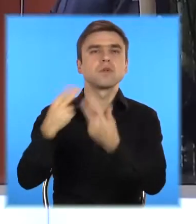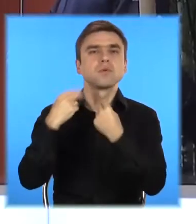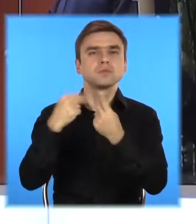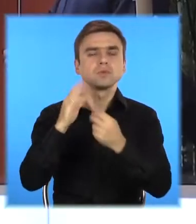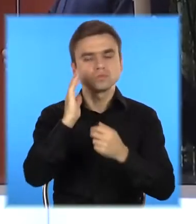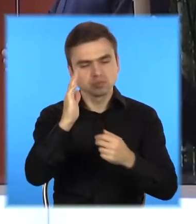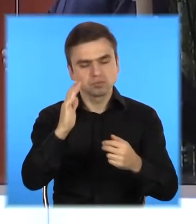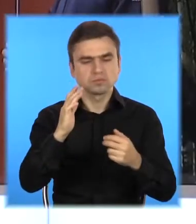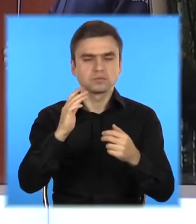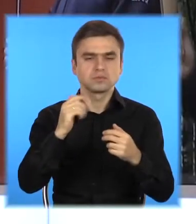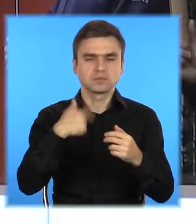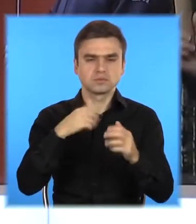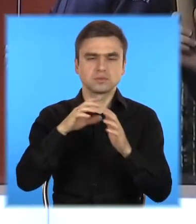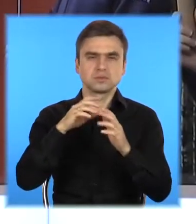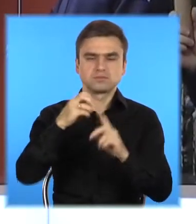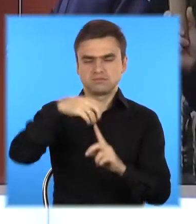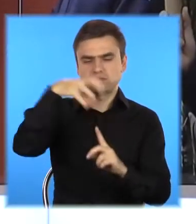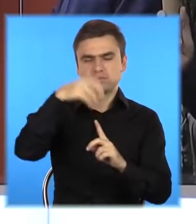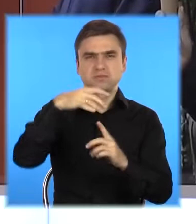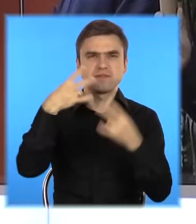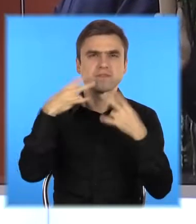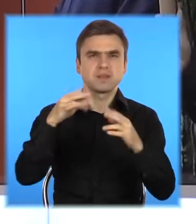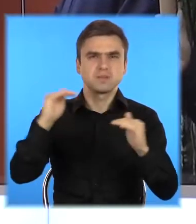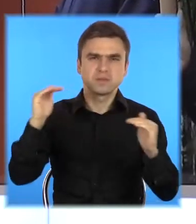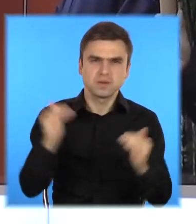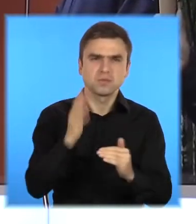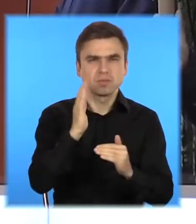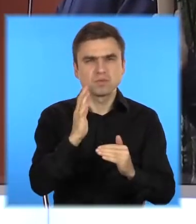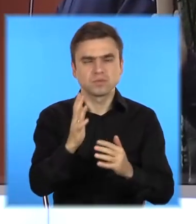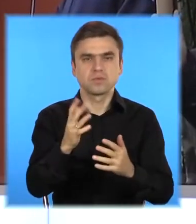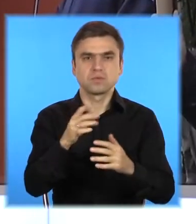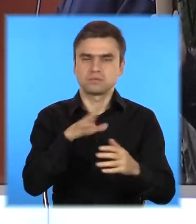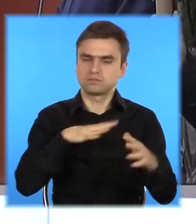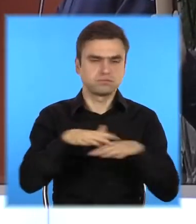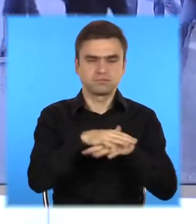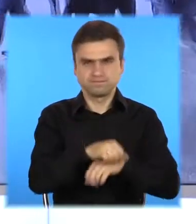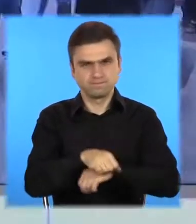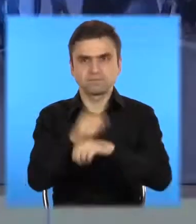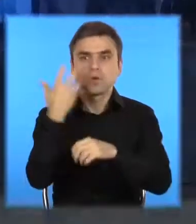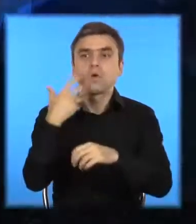зменшити промислові викиди. Як це було – дивіться в репортажі Олександра Фіфілацєва.